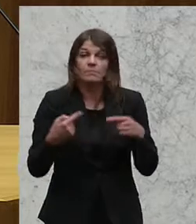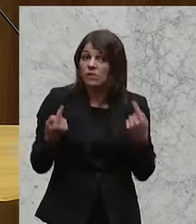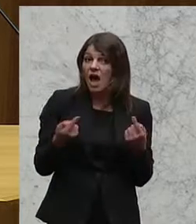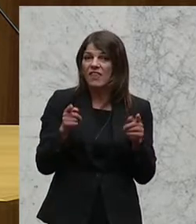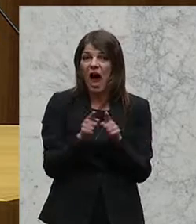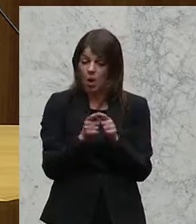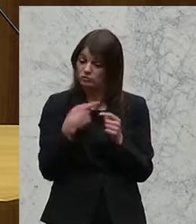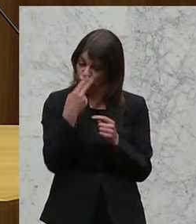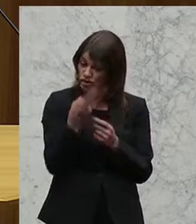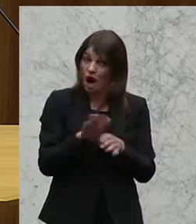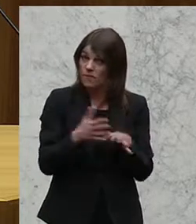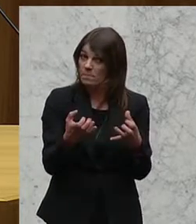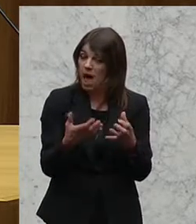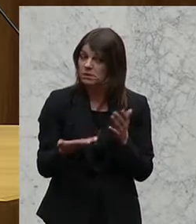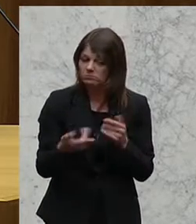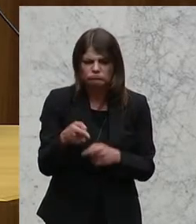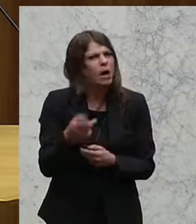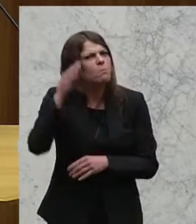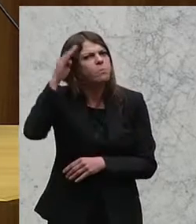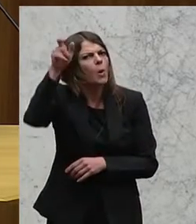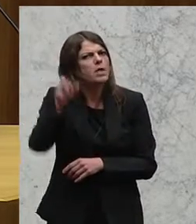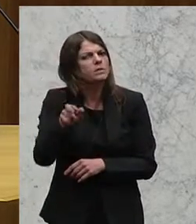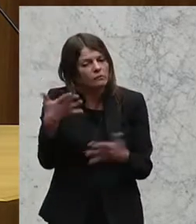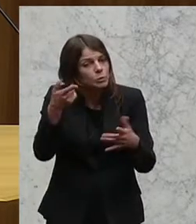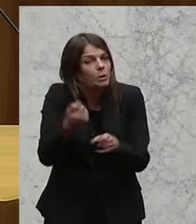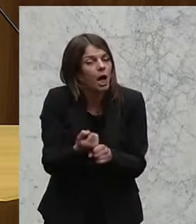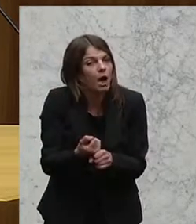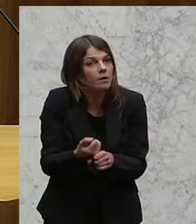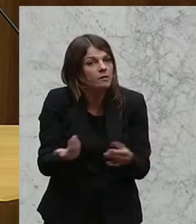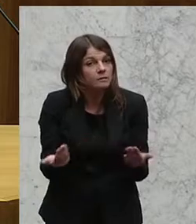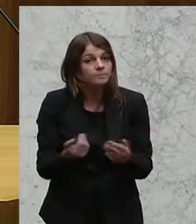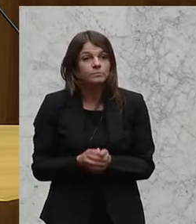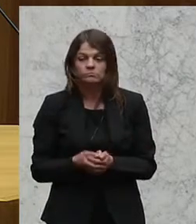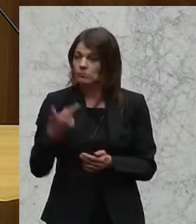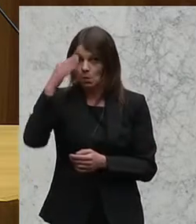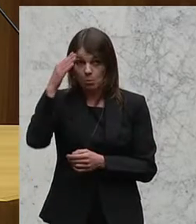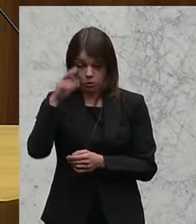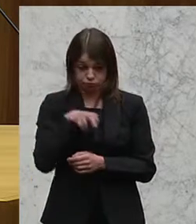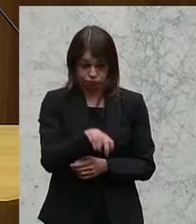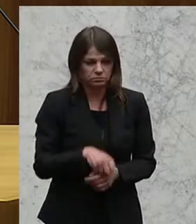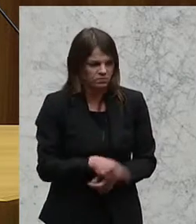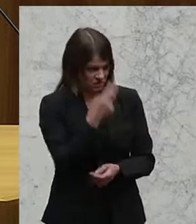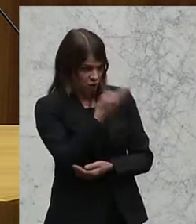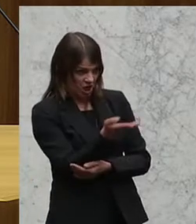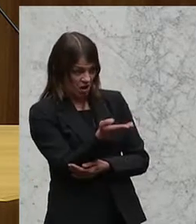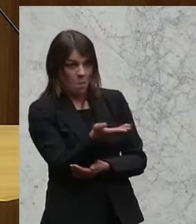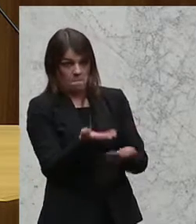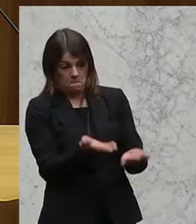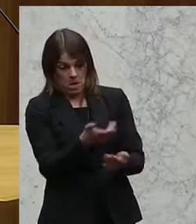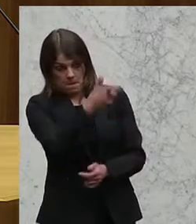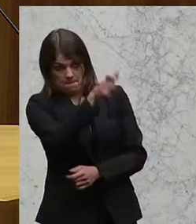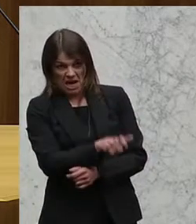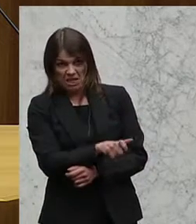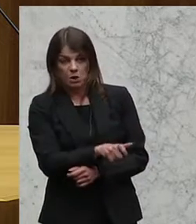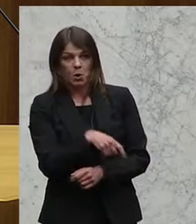auch auf die Praxis bezogen, was macht der Polizist vor Ort? Was soll er tun, wenn er feststellt, naja, diese